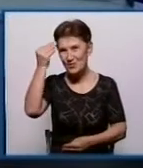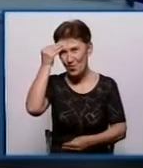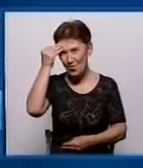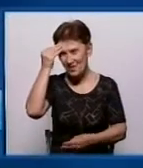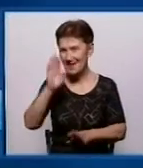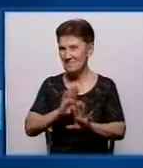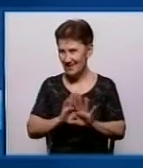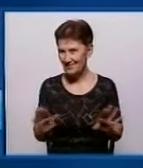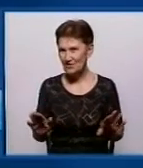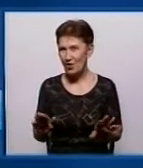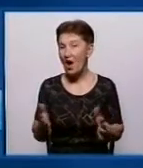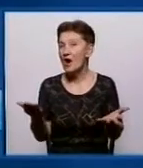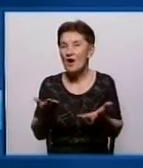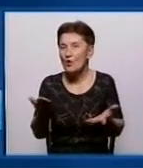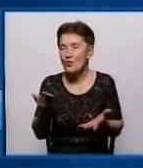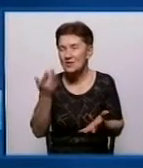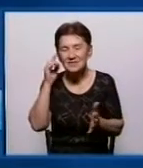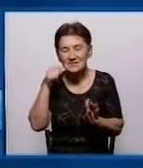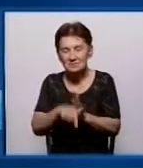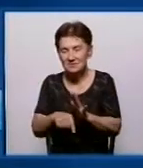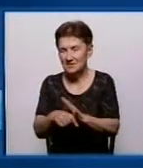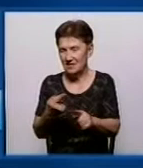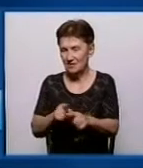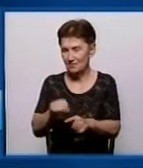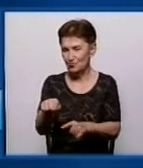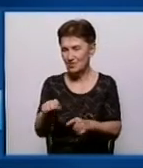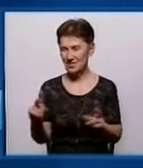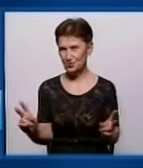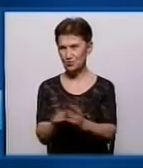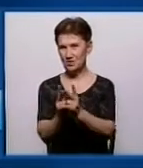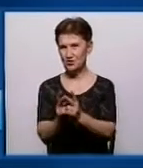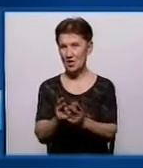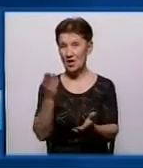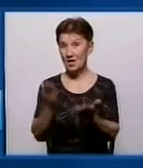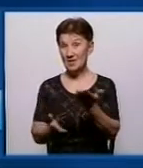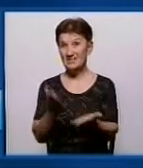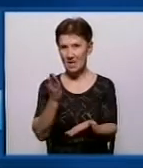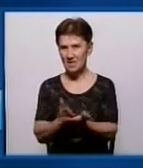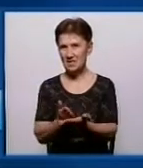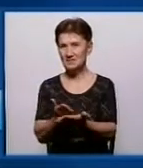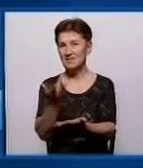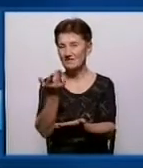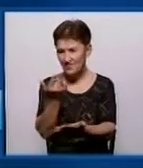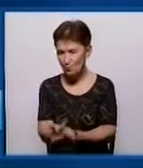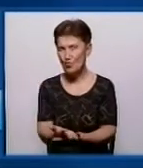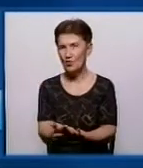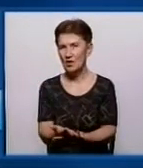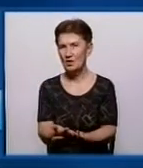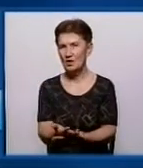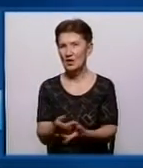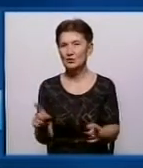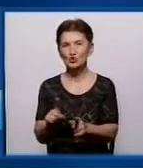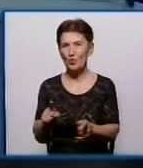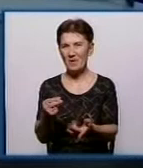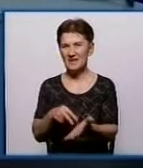А який сенс тоді в цих зустрічах, коли є НКРЄ, коли є вимога НКРЄ, щоб тарифи були відповідні?